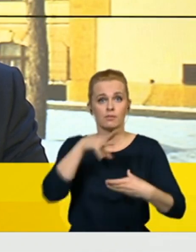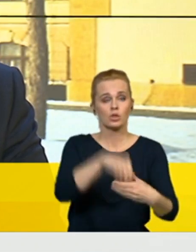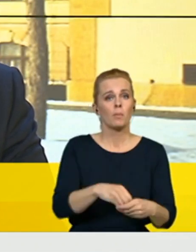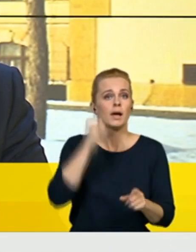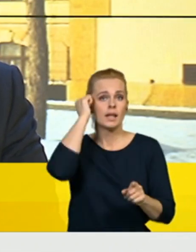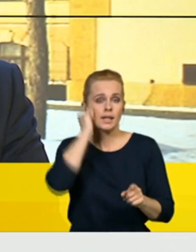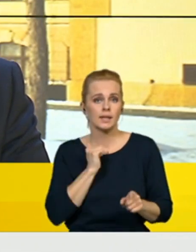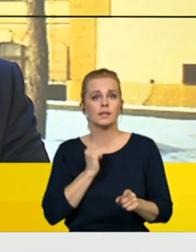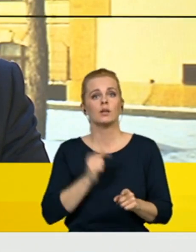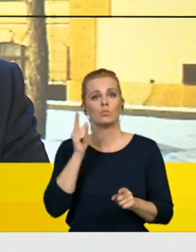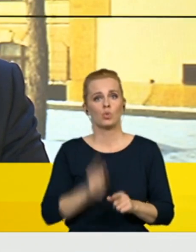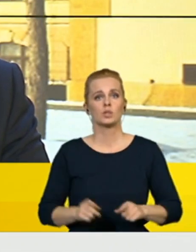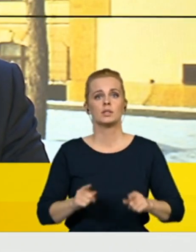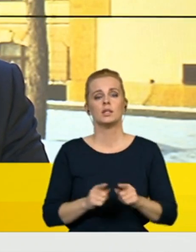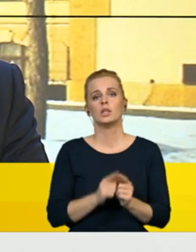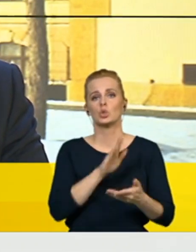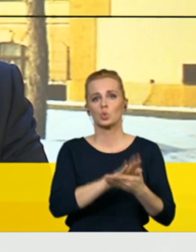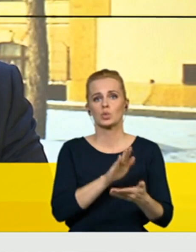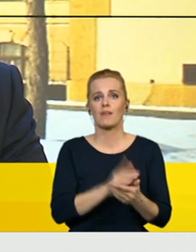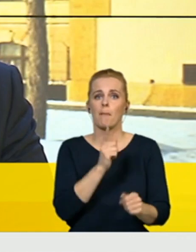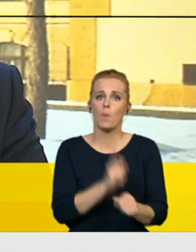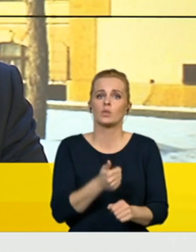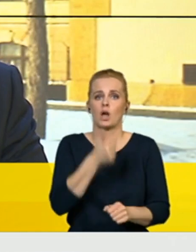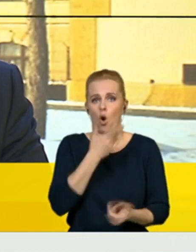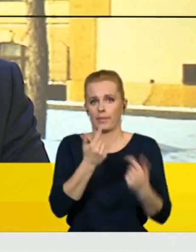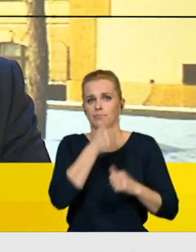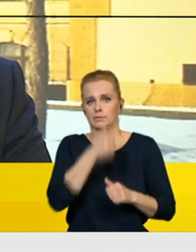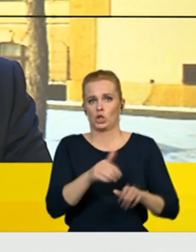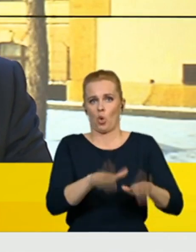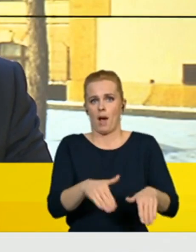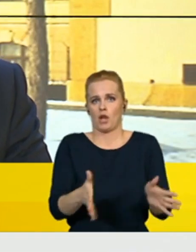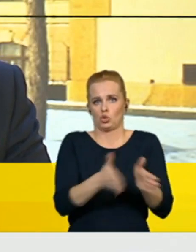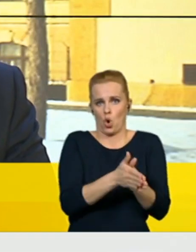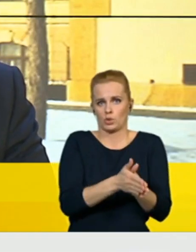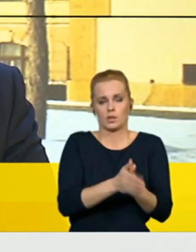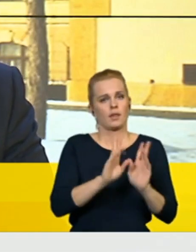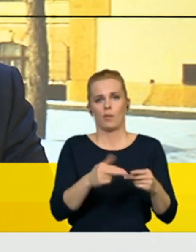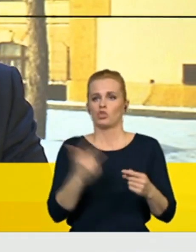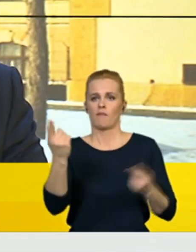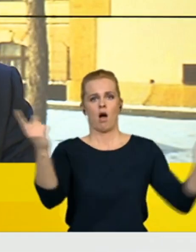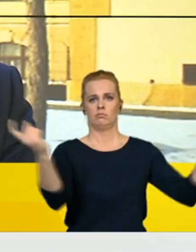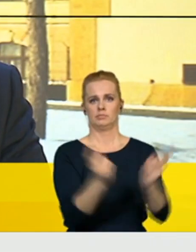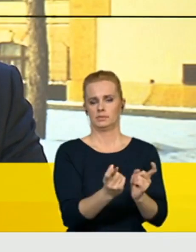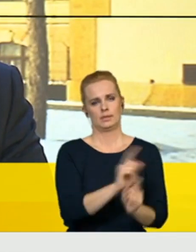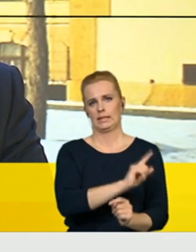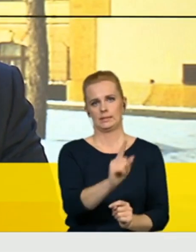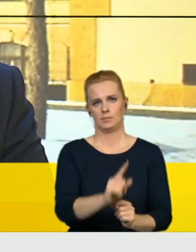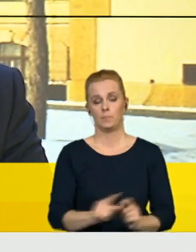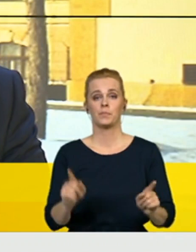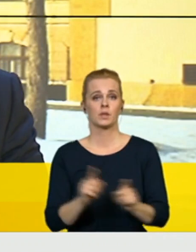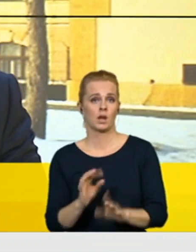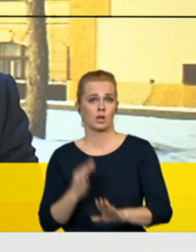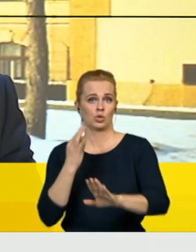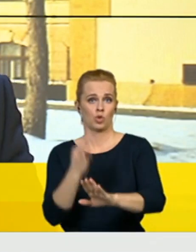současně pobývat pouze z jedné domácnosti. Také nařizujeme, aby lidé na minimum omezili,